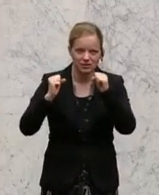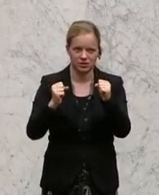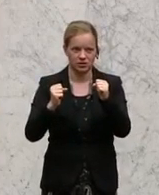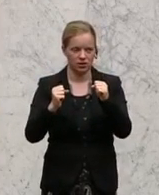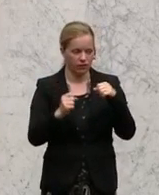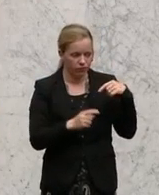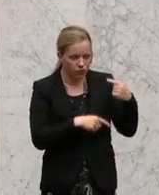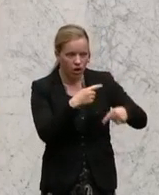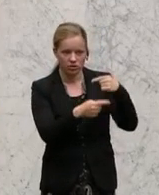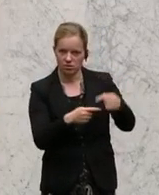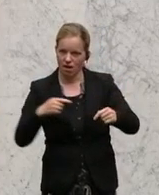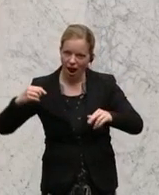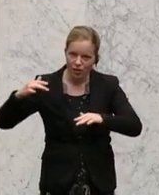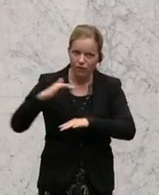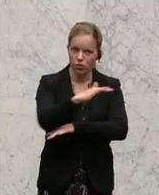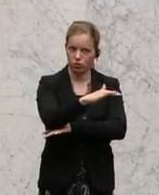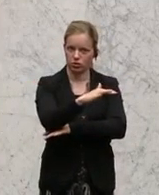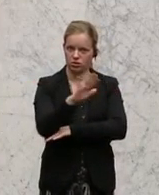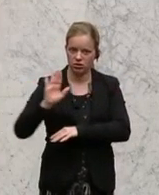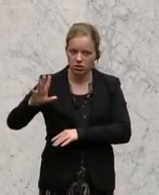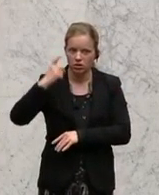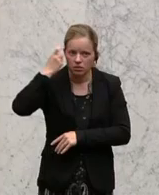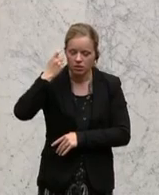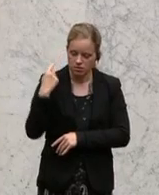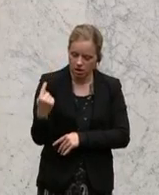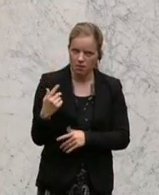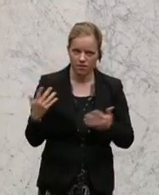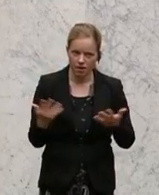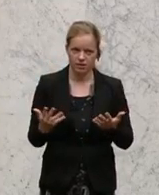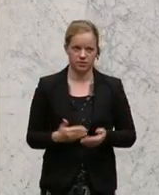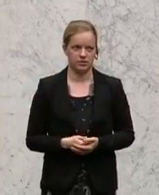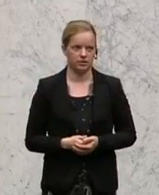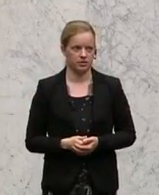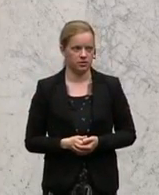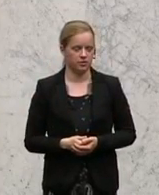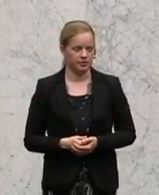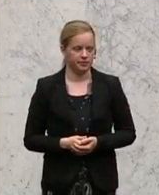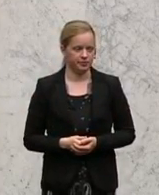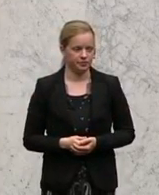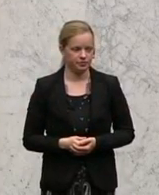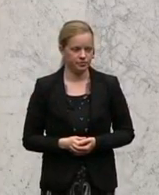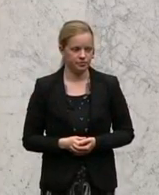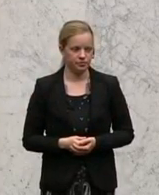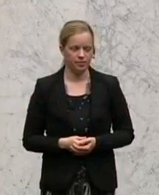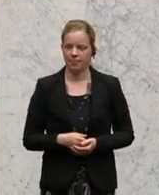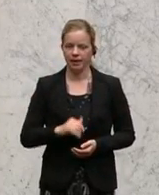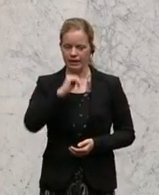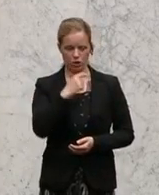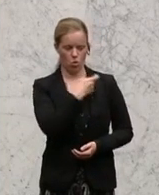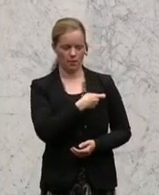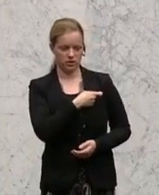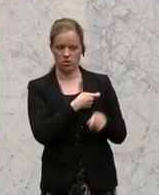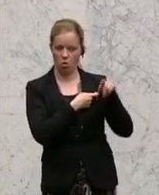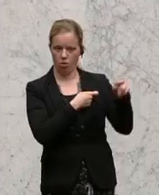diese Vorgangsweise zu beeinflussen und welche Position beziehen Sie? Und es ist eben nicht die Entscheidung der Kommission,